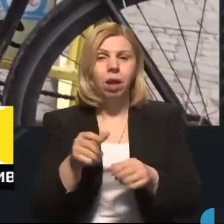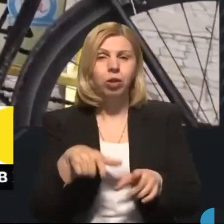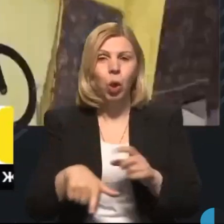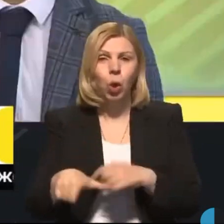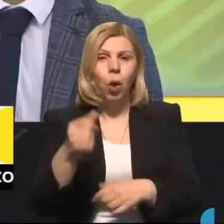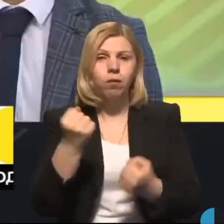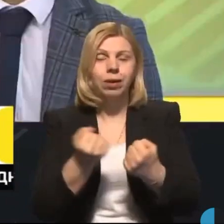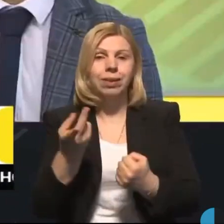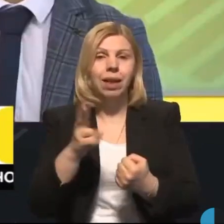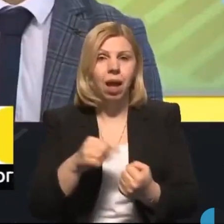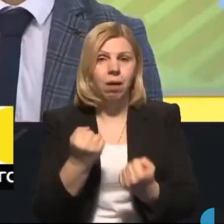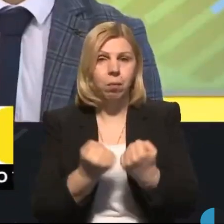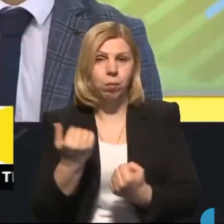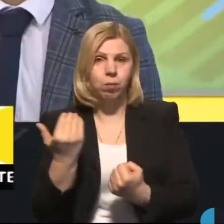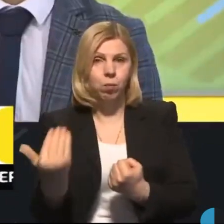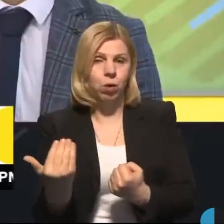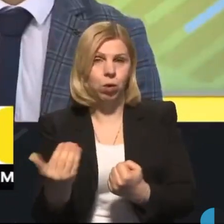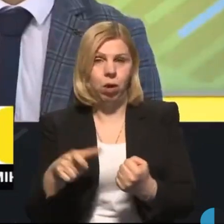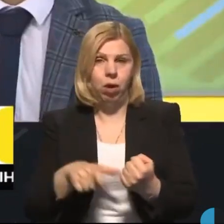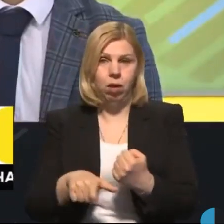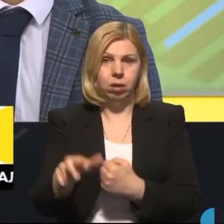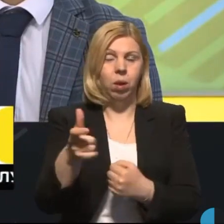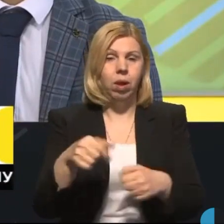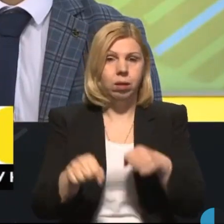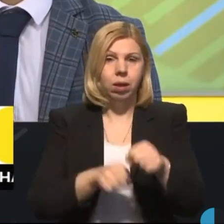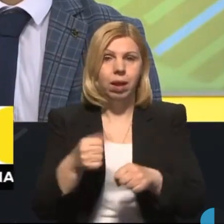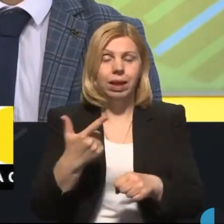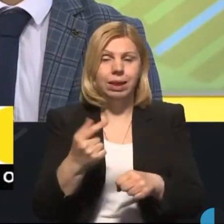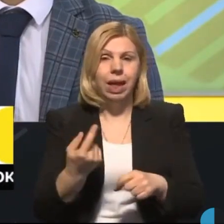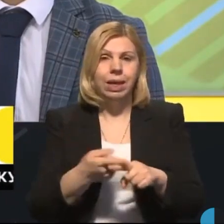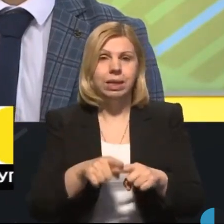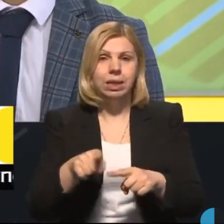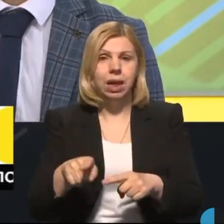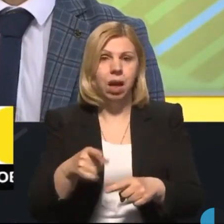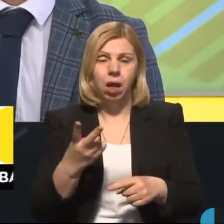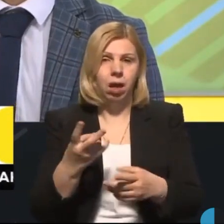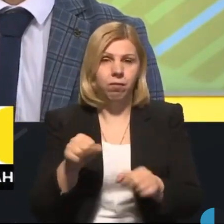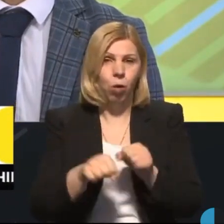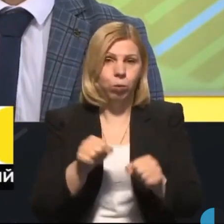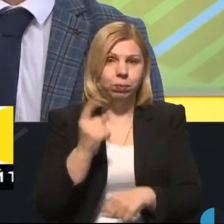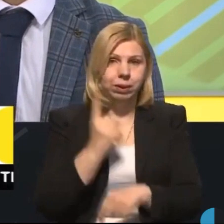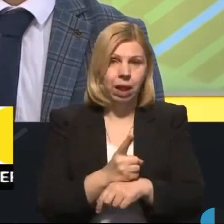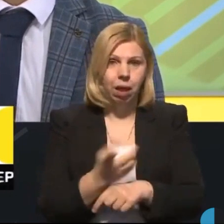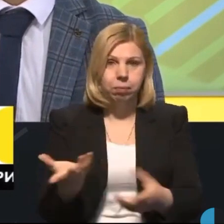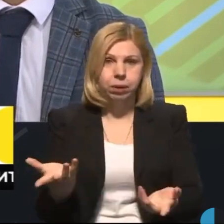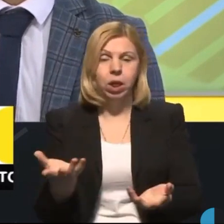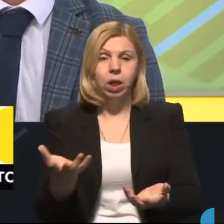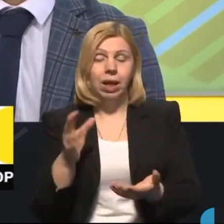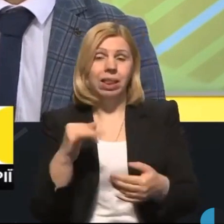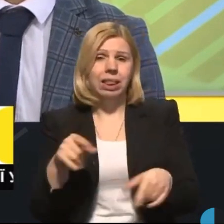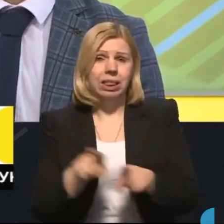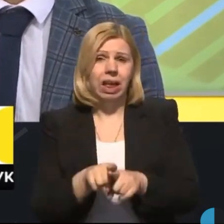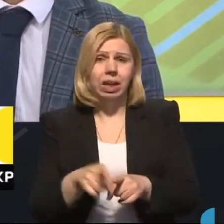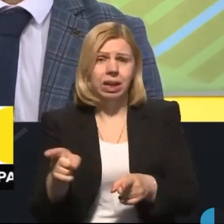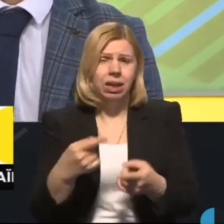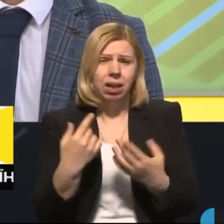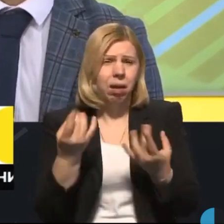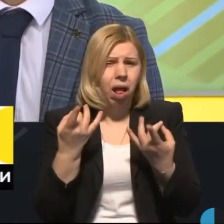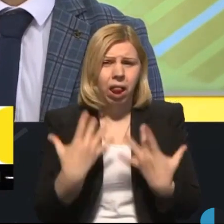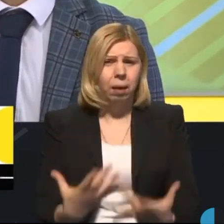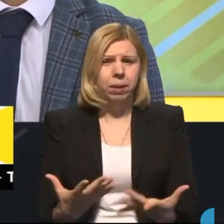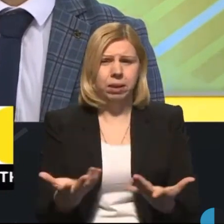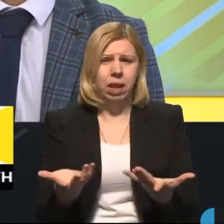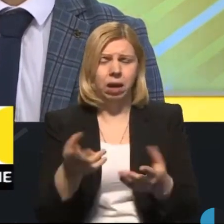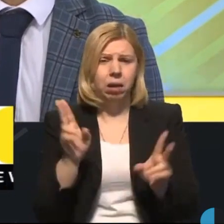дорогами для автомобілів, рухаються там, де це не передбачено. І такі елементарні